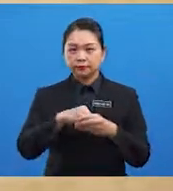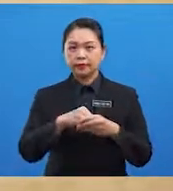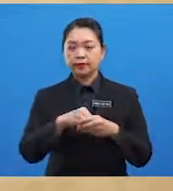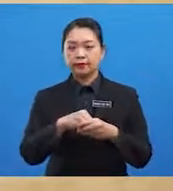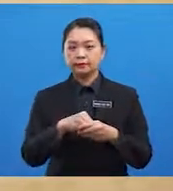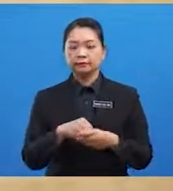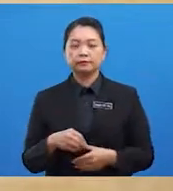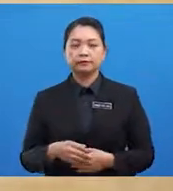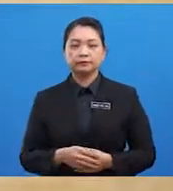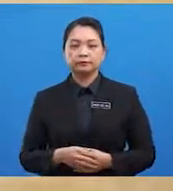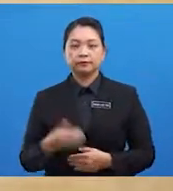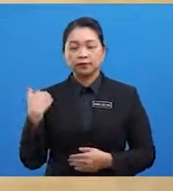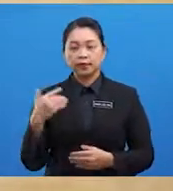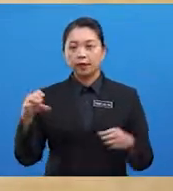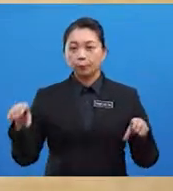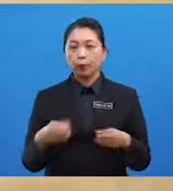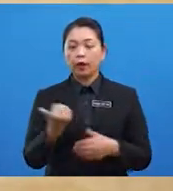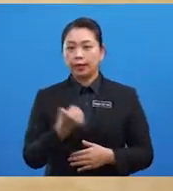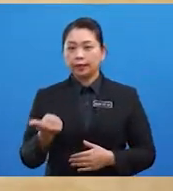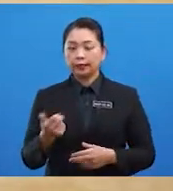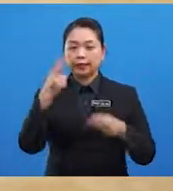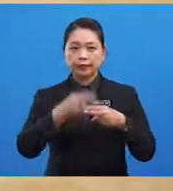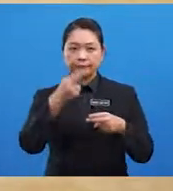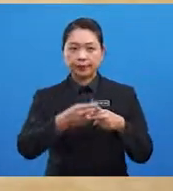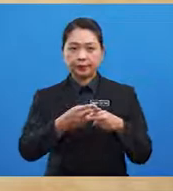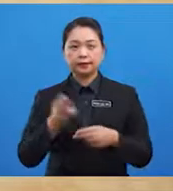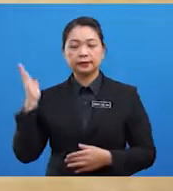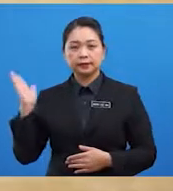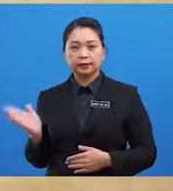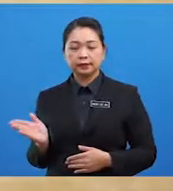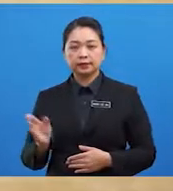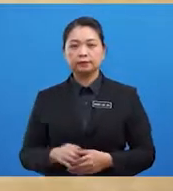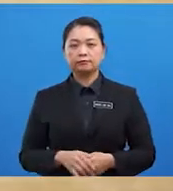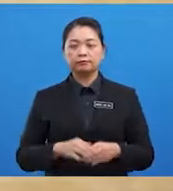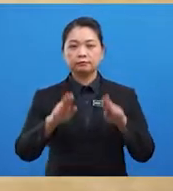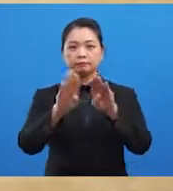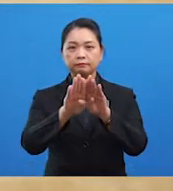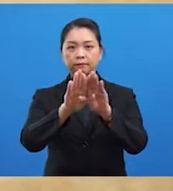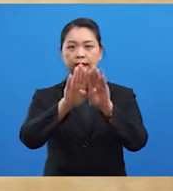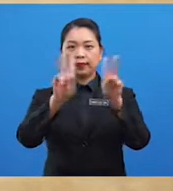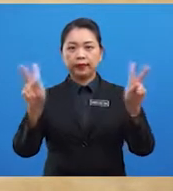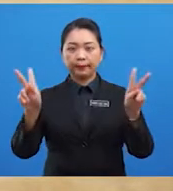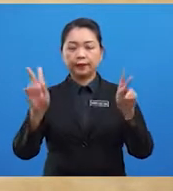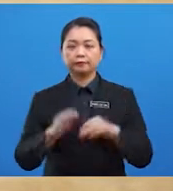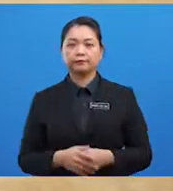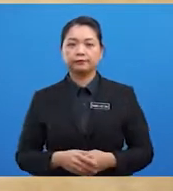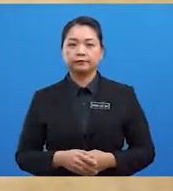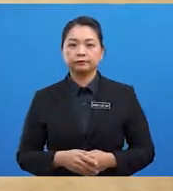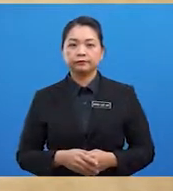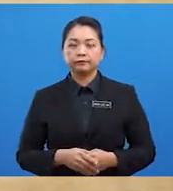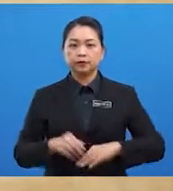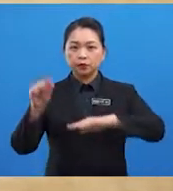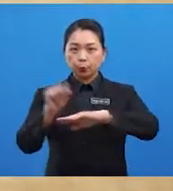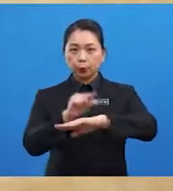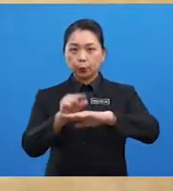ialah mencipta alat yang dinamakan papan kamar Pelajar-pelajar, kegunaan